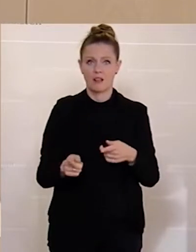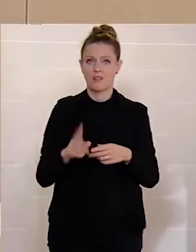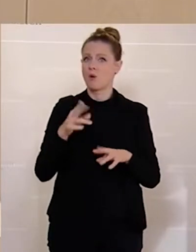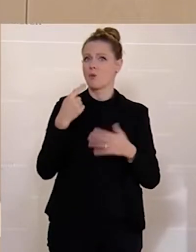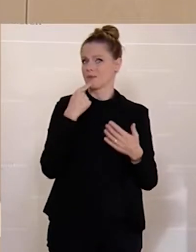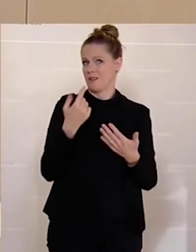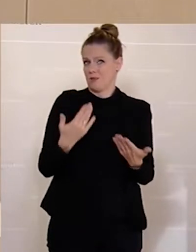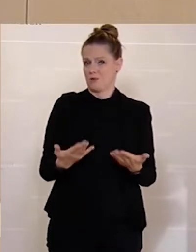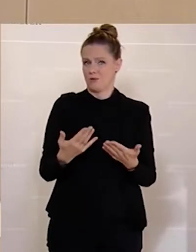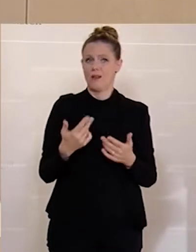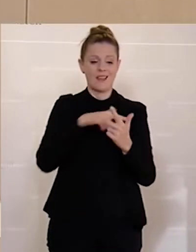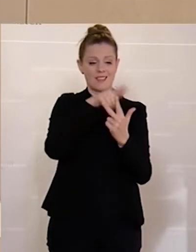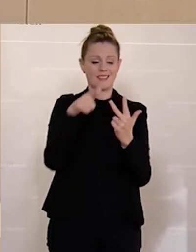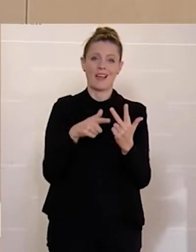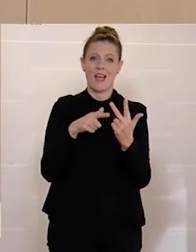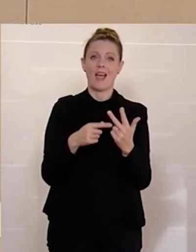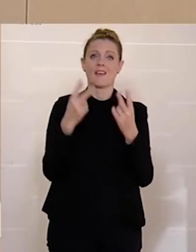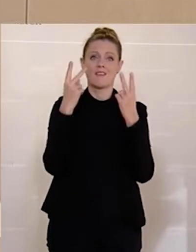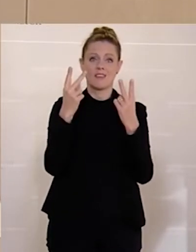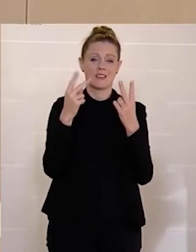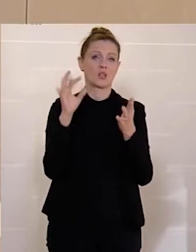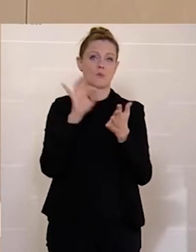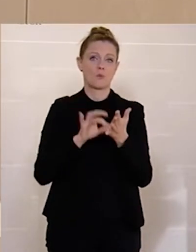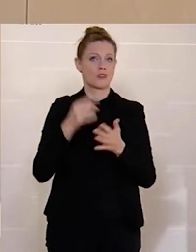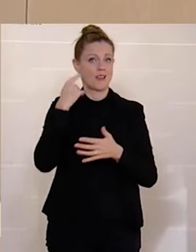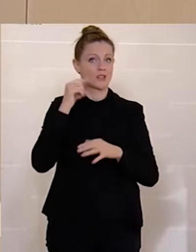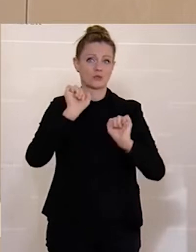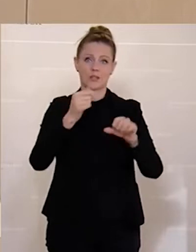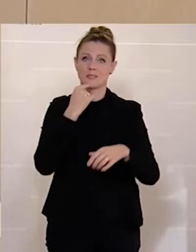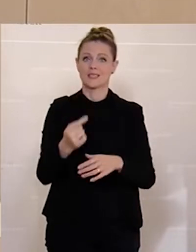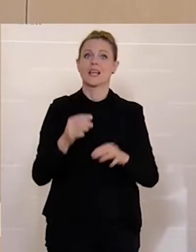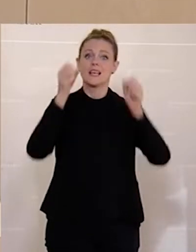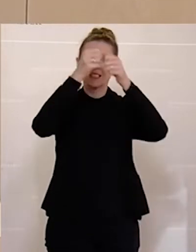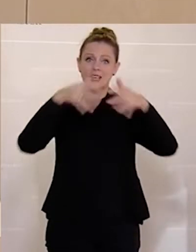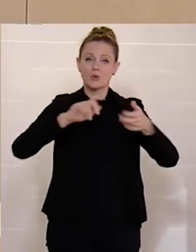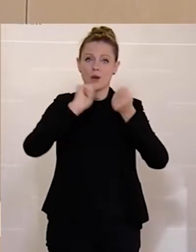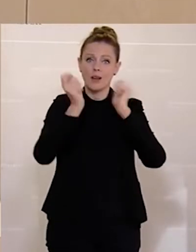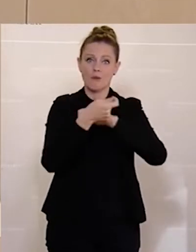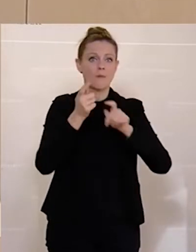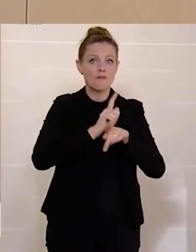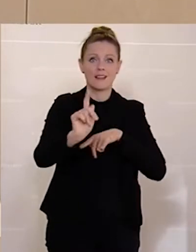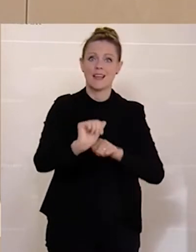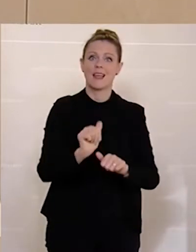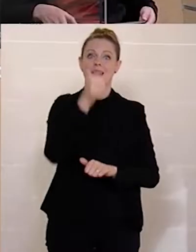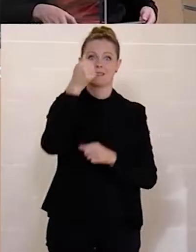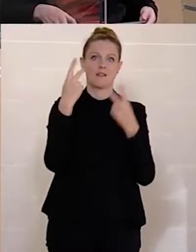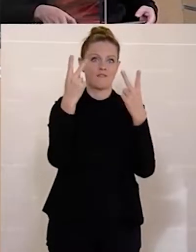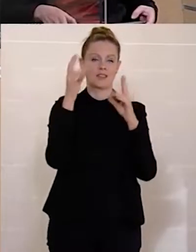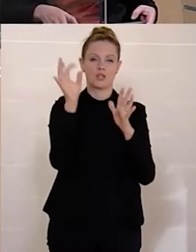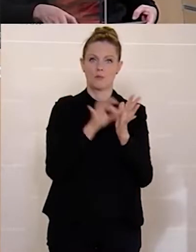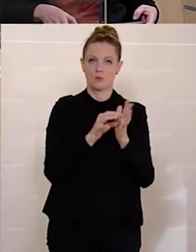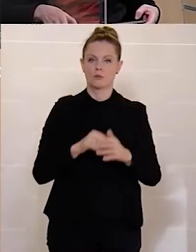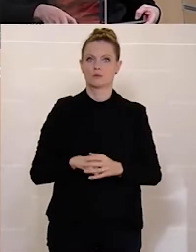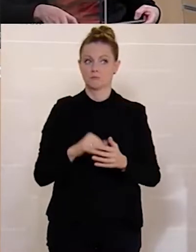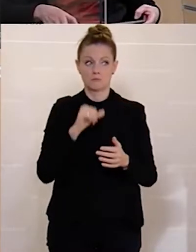wichtige Punkte gibt, die Sie von uns NEOS immer hören werden. Es fehlen die Strukturreformen, ein ganz, ganz wichtiger erster Punkt. Es sind